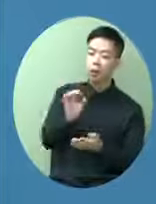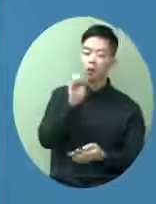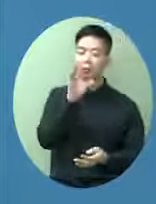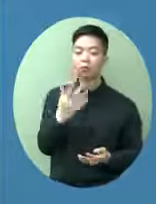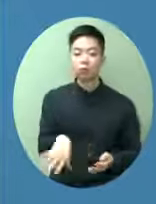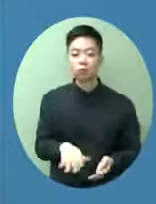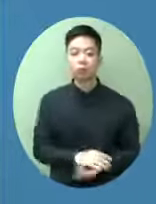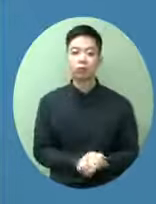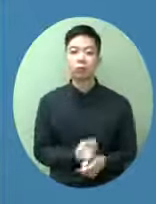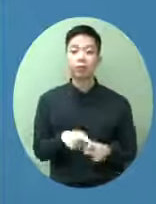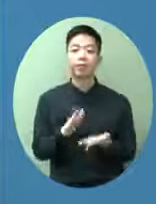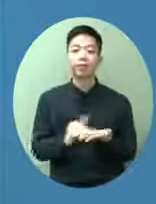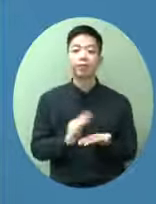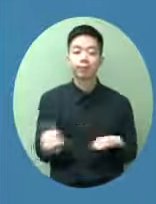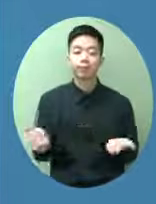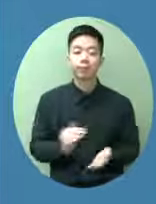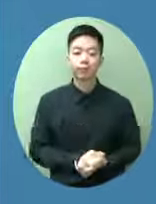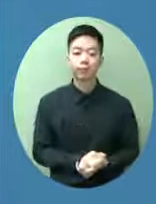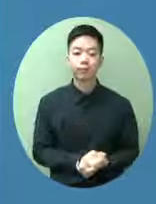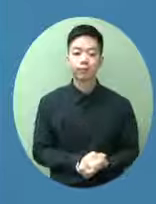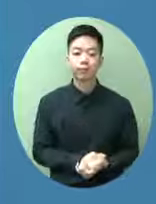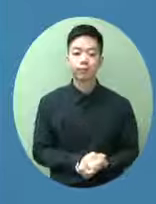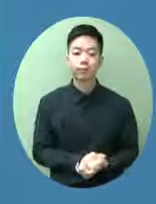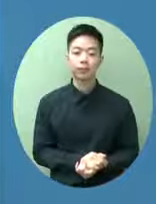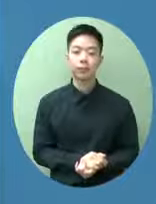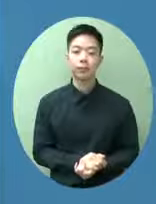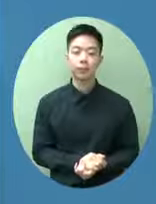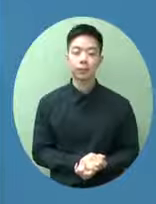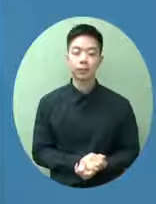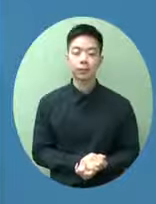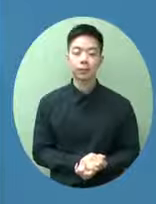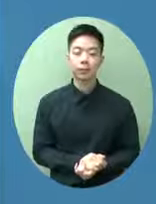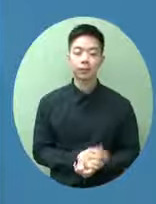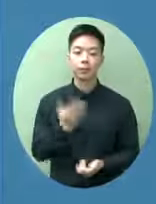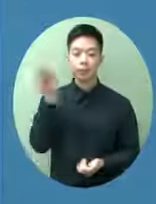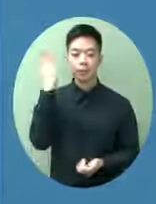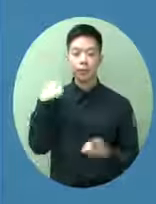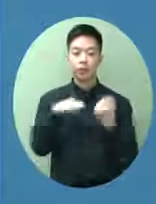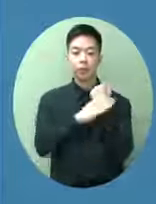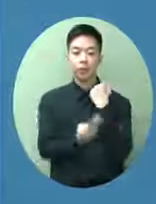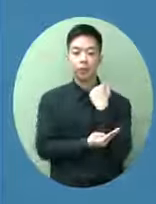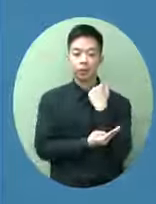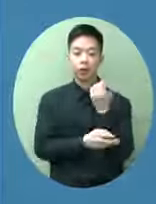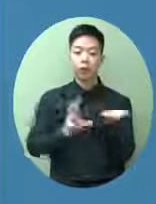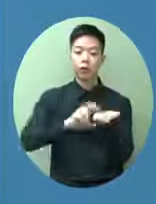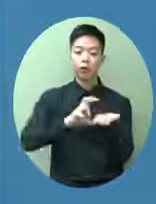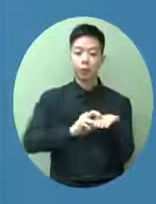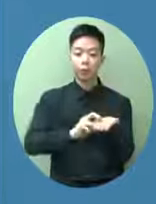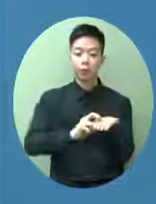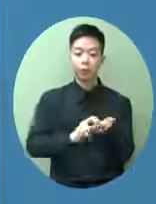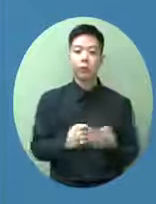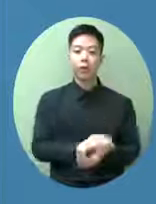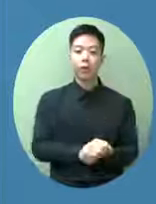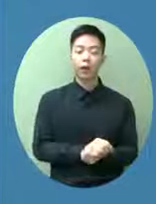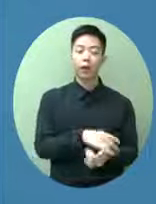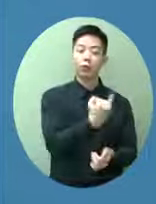都是清晰的都是按照早期我們通過一條法律所謂負面清單和正面清